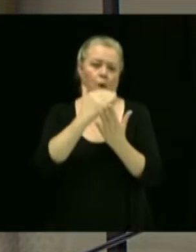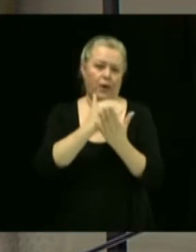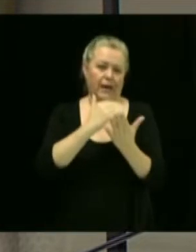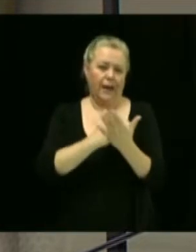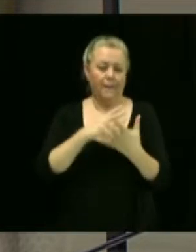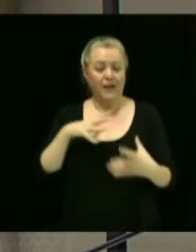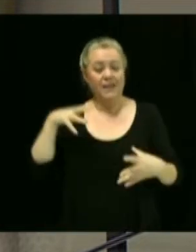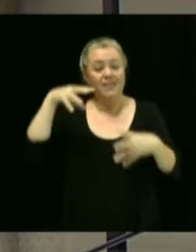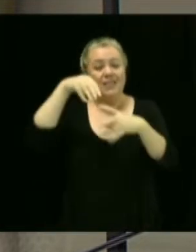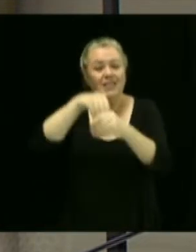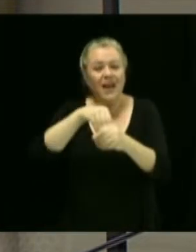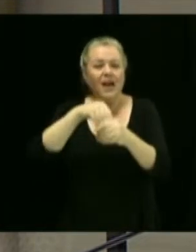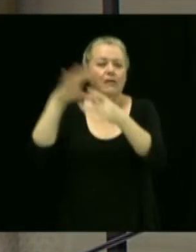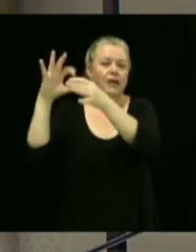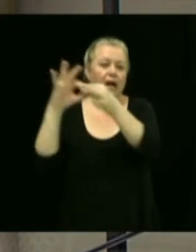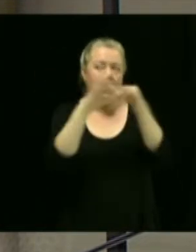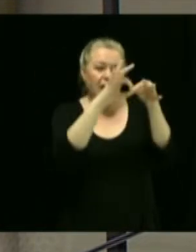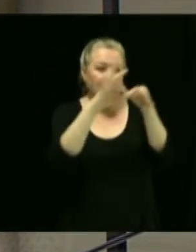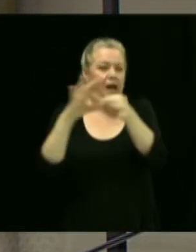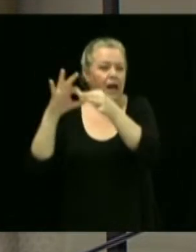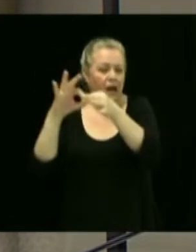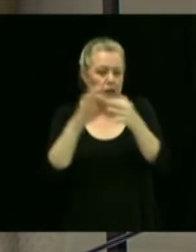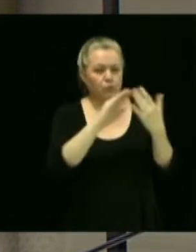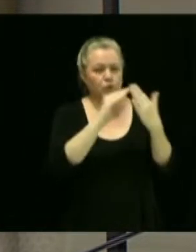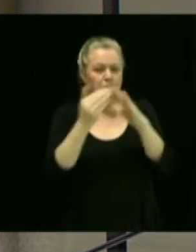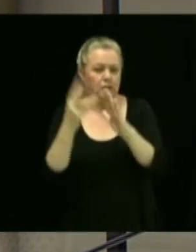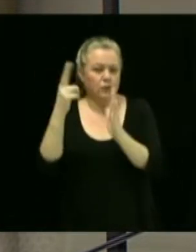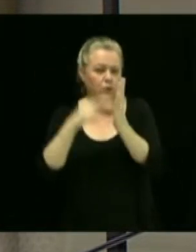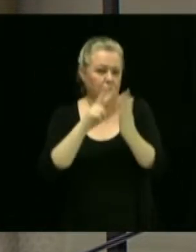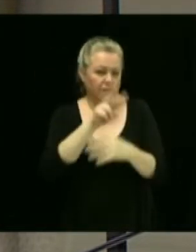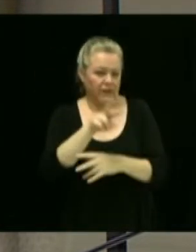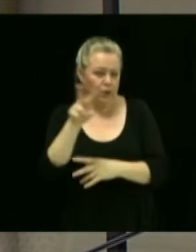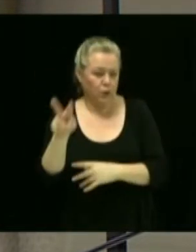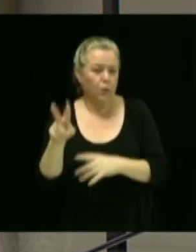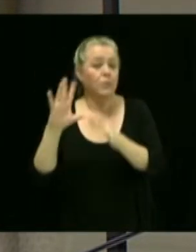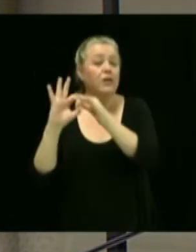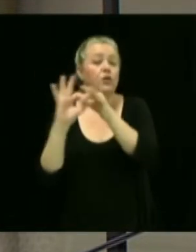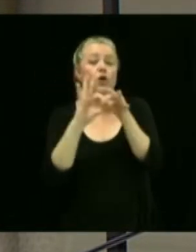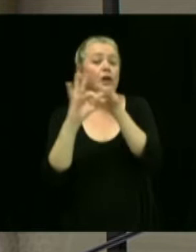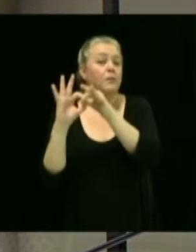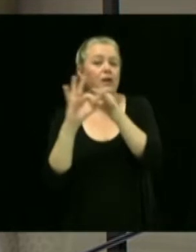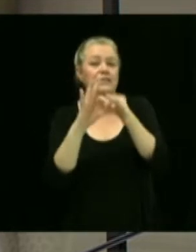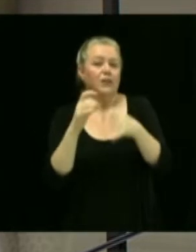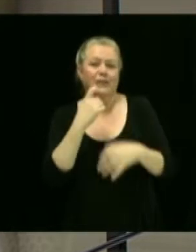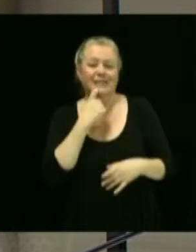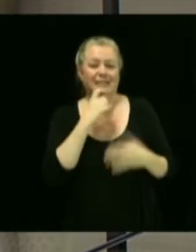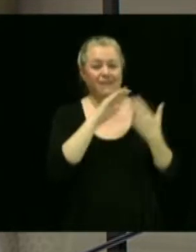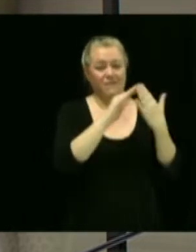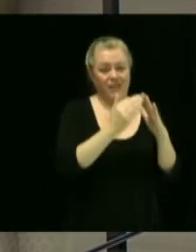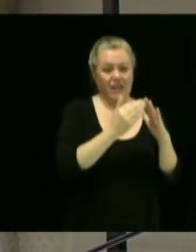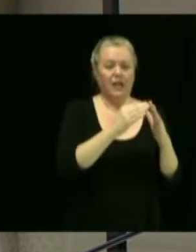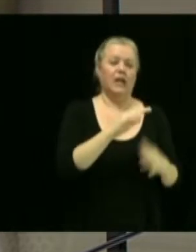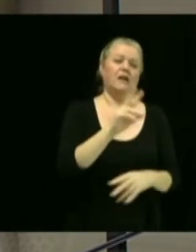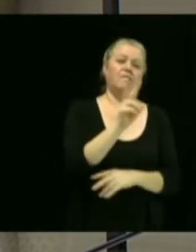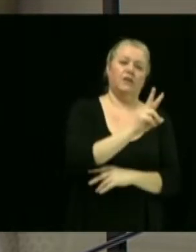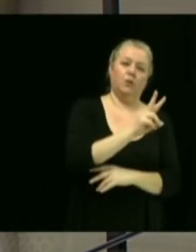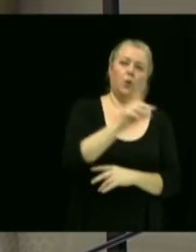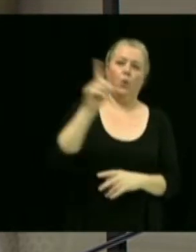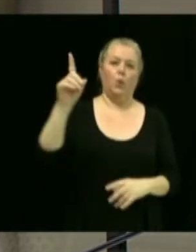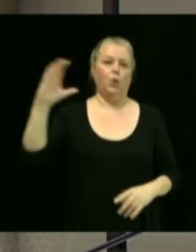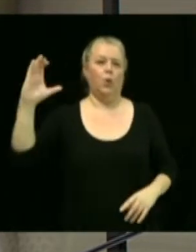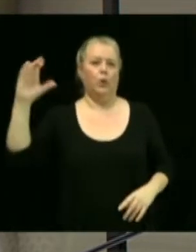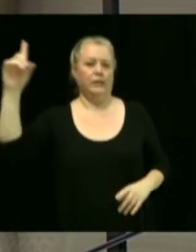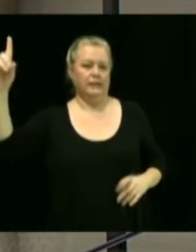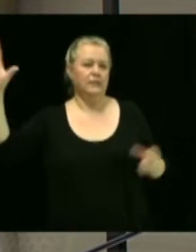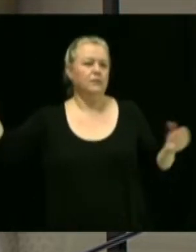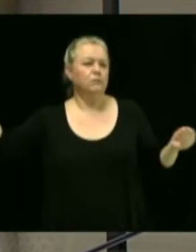et ce, dans le cadre d'une collaboration privilégiée à différents niveaux entre les villes de Victoriaville et de Colomiers. Il s'agit d'échanges étudiants